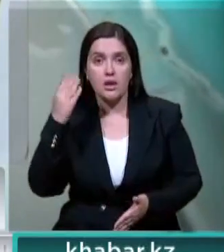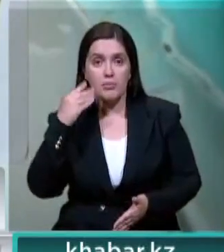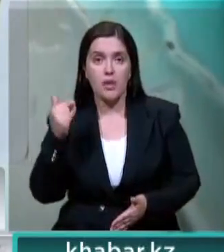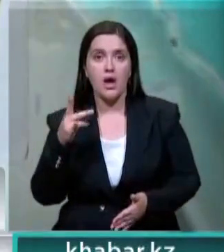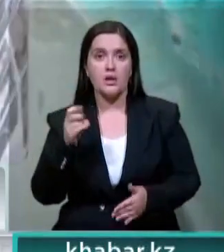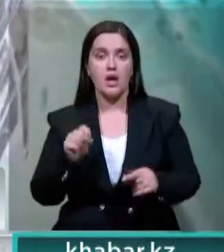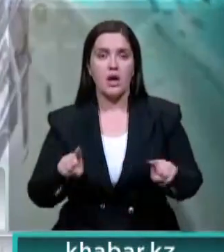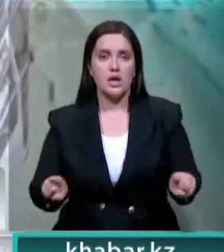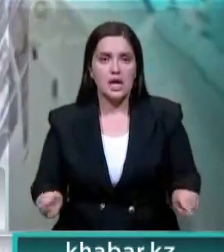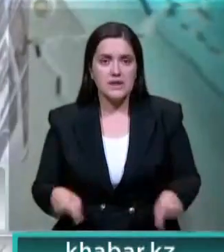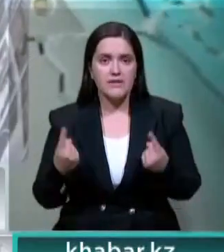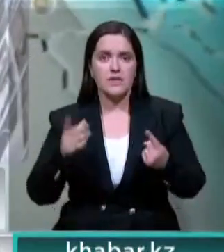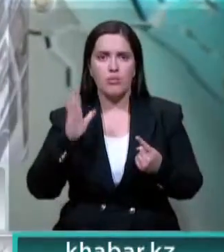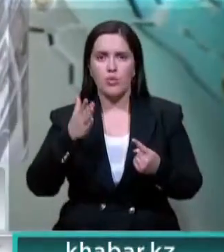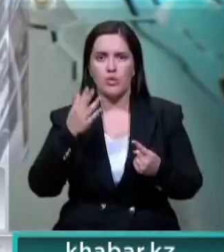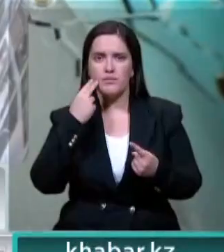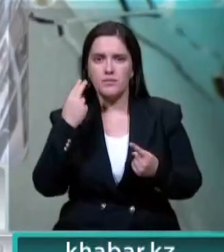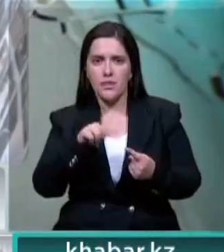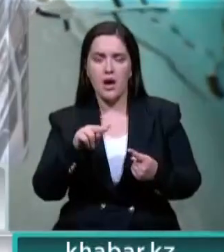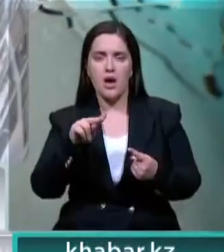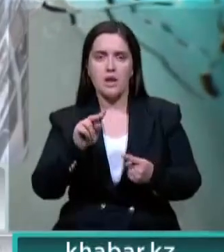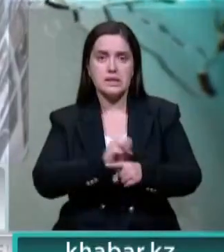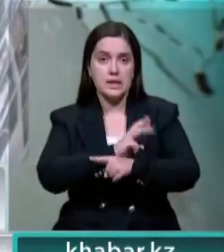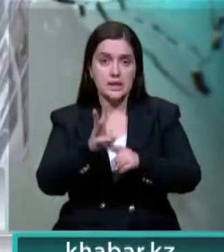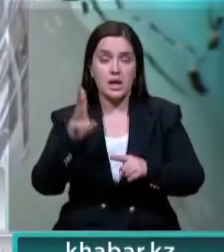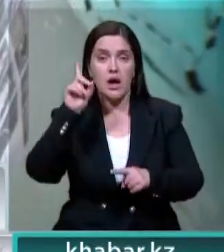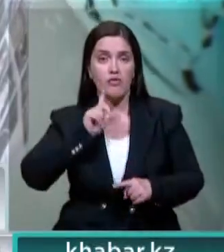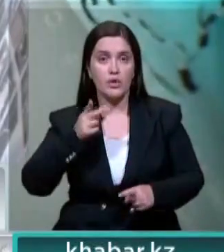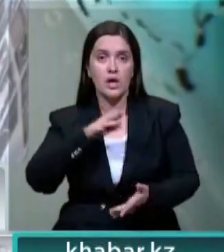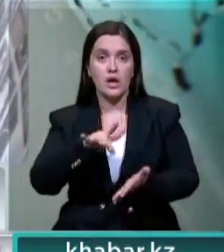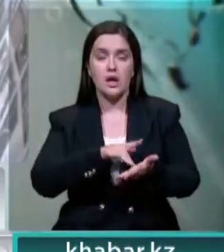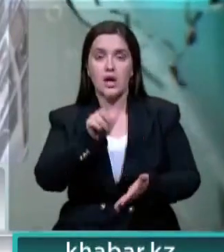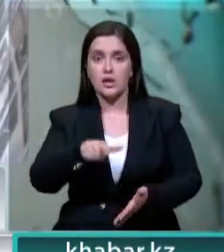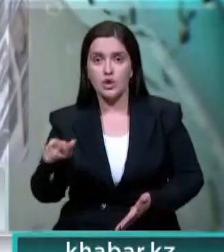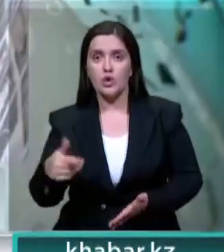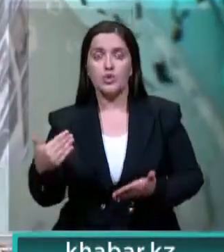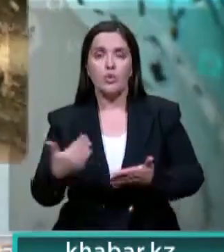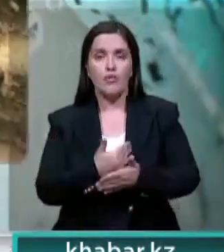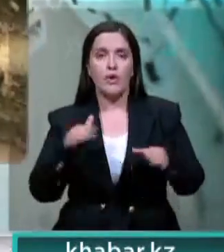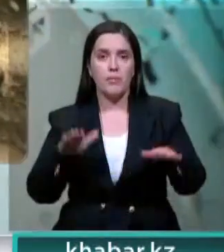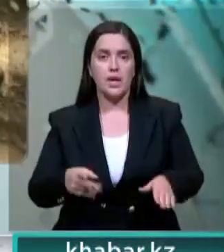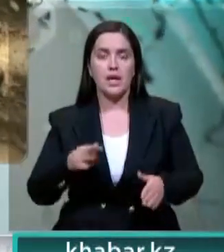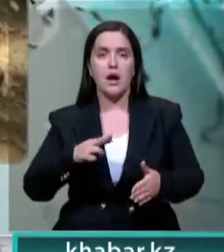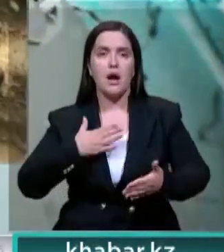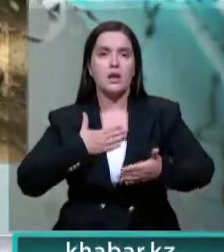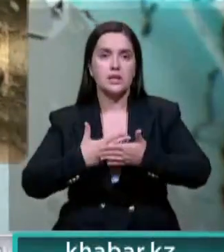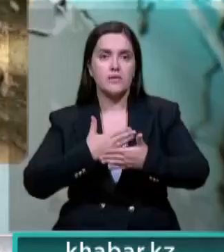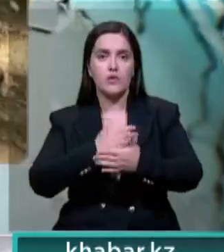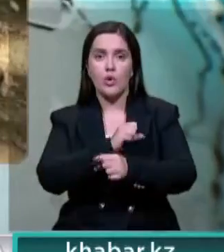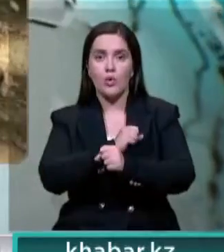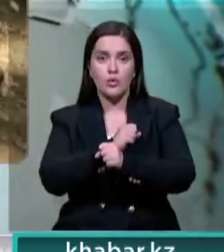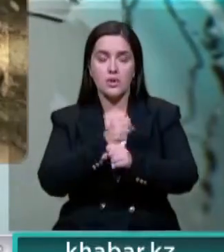полицентричной модели города, создание комфорта для горожан и новых мест для активного отдыха. Президент